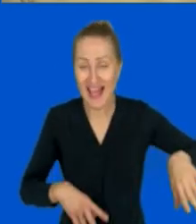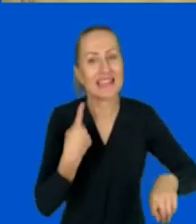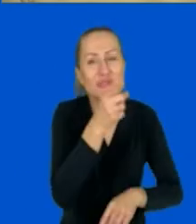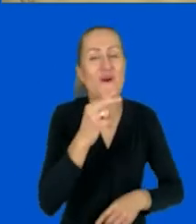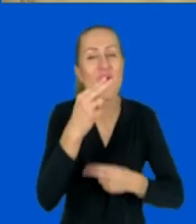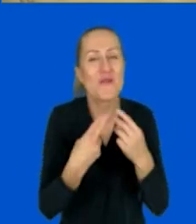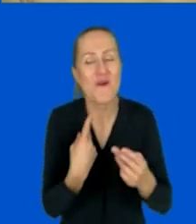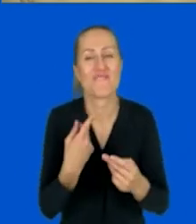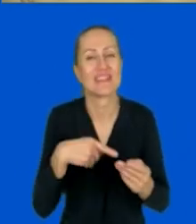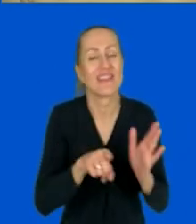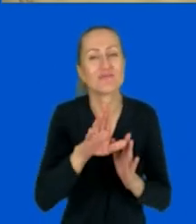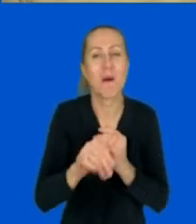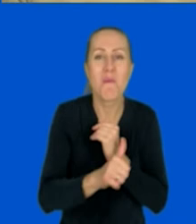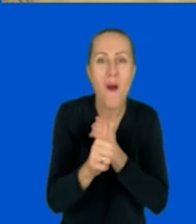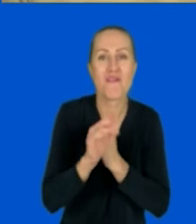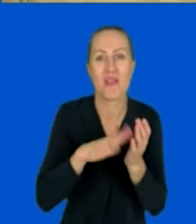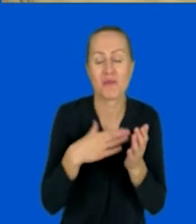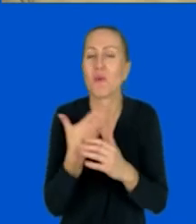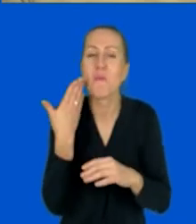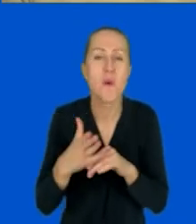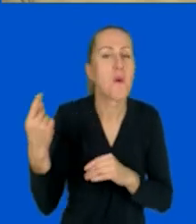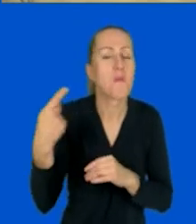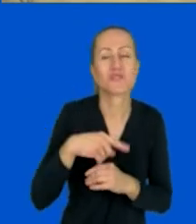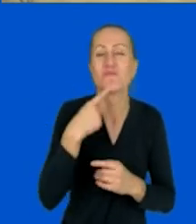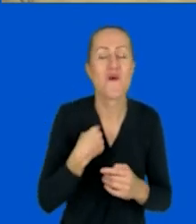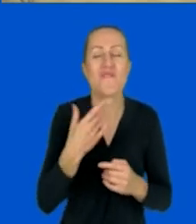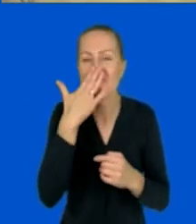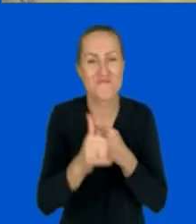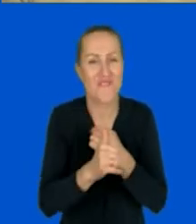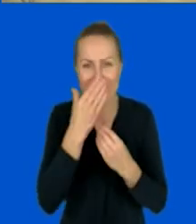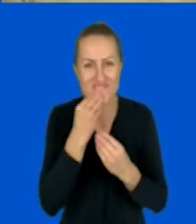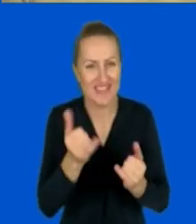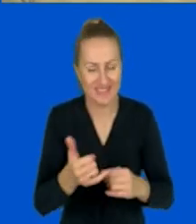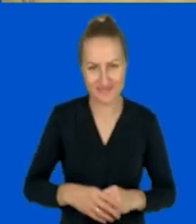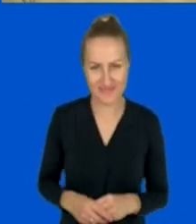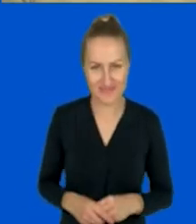wymówki z Waszego doświadczenia ciekawe padną.